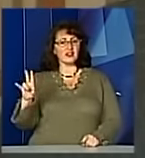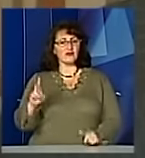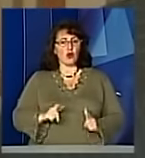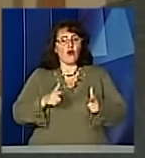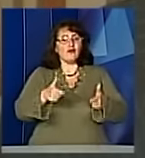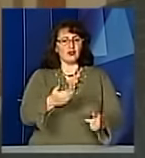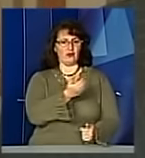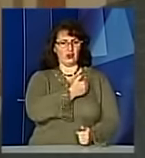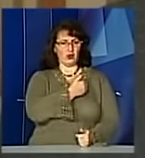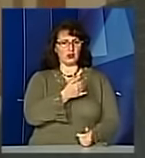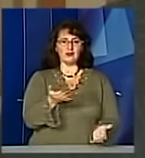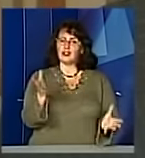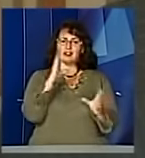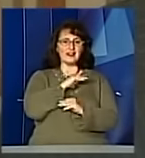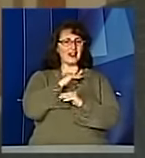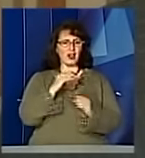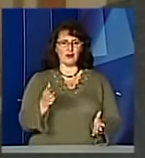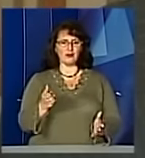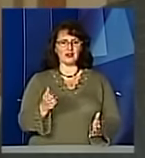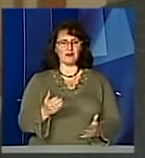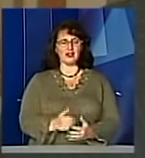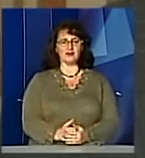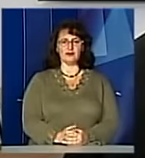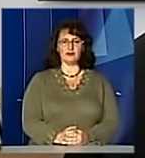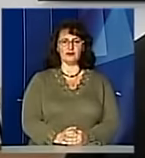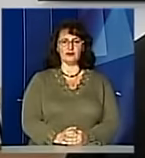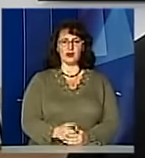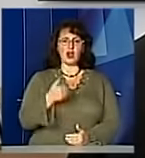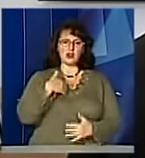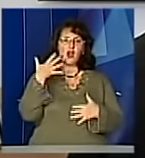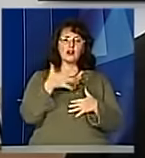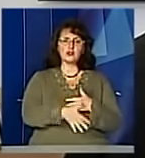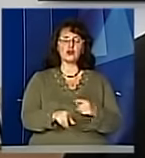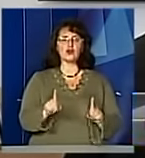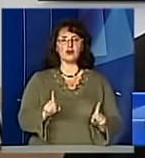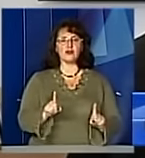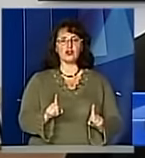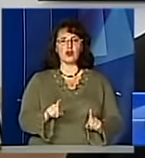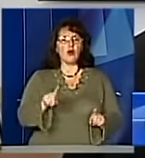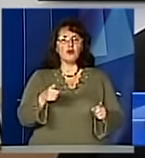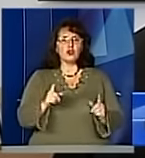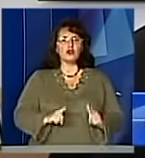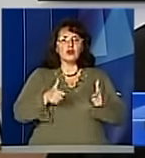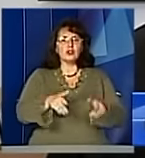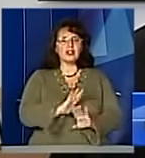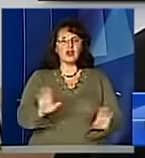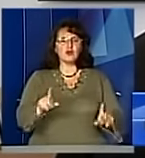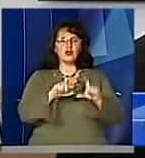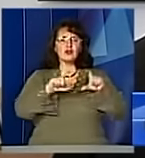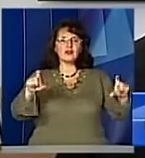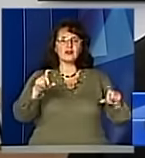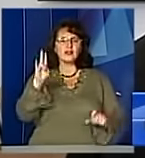не вступив до семінарії. Знайшов своє покликання в іншому. Я зрозумів, чому він не поступив в семінарію,